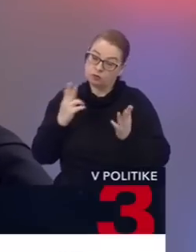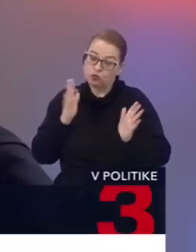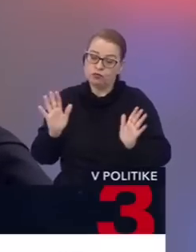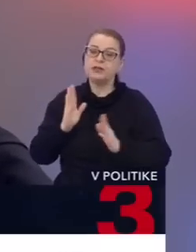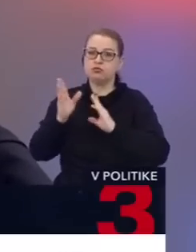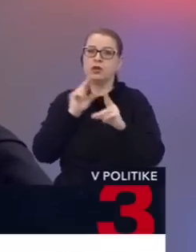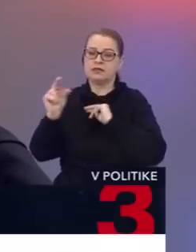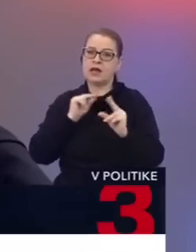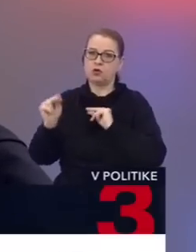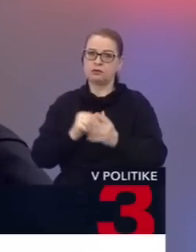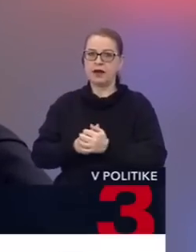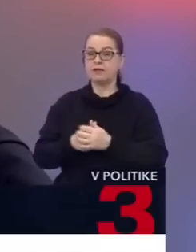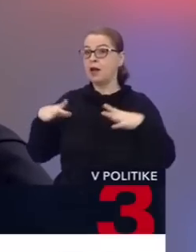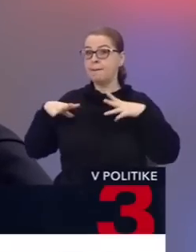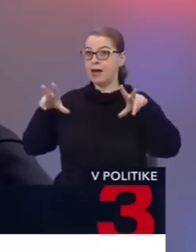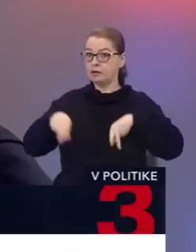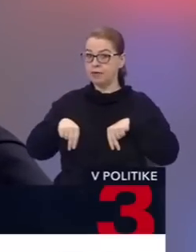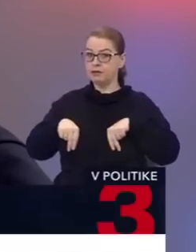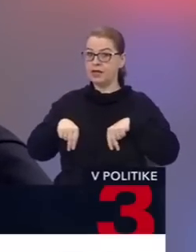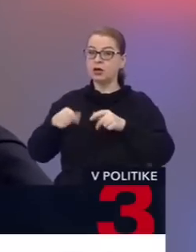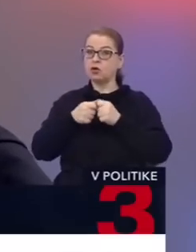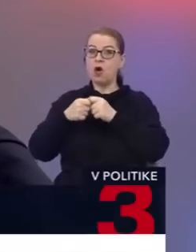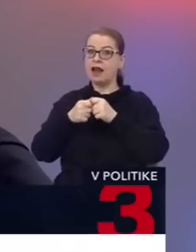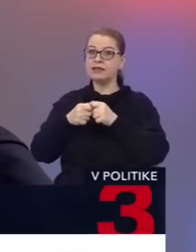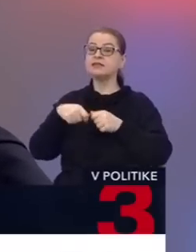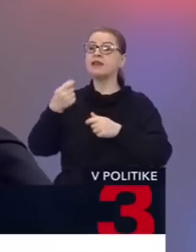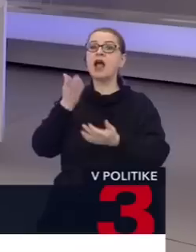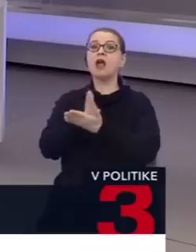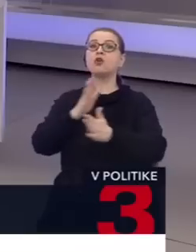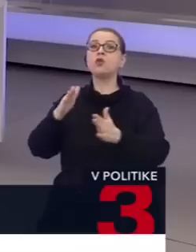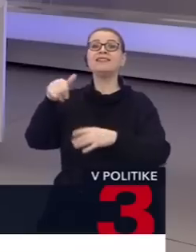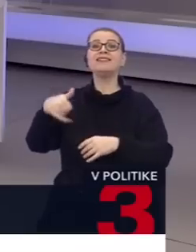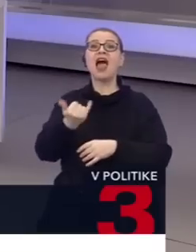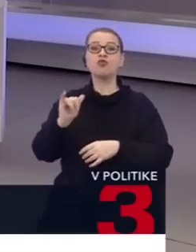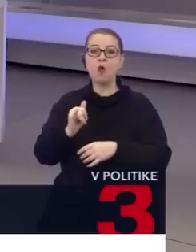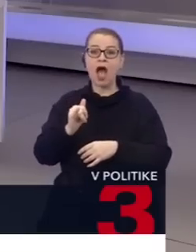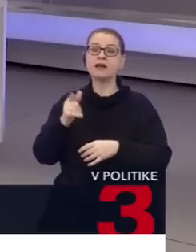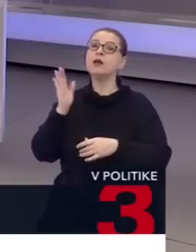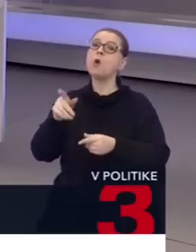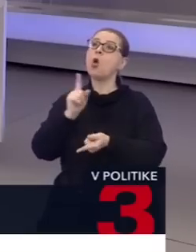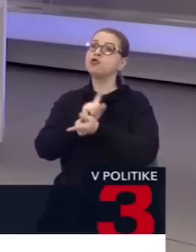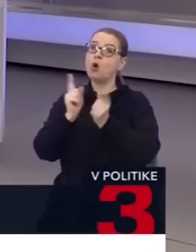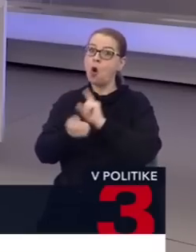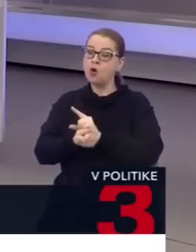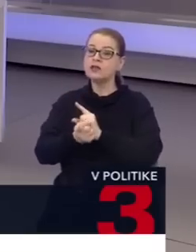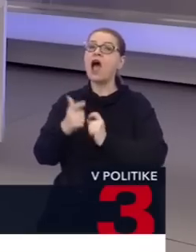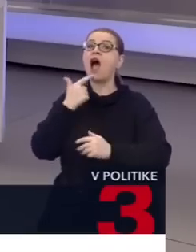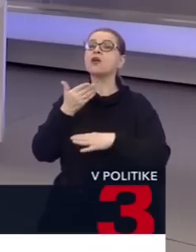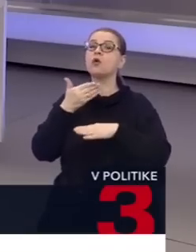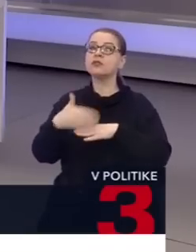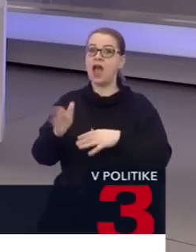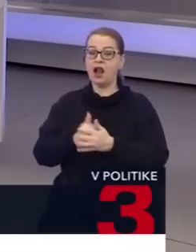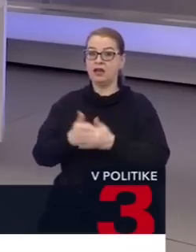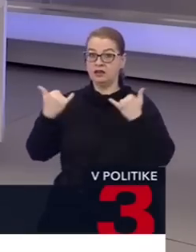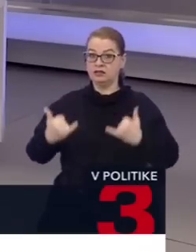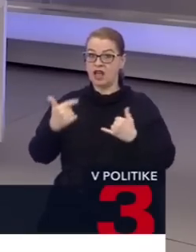premiér, koalícia si dala jasný termín. A to koniec januára, dokedy ste sa mali dohodnúť, že ako ďalej. Máme síce ešte len